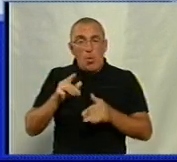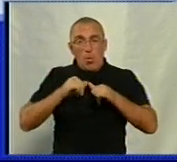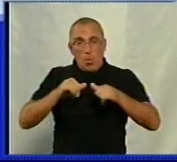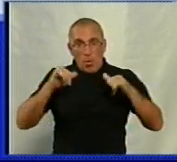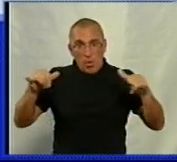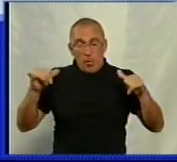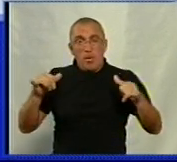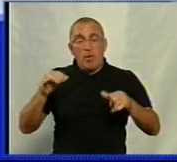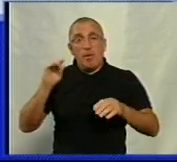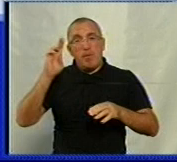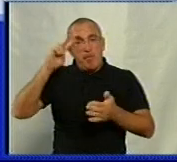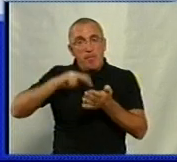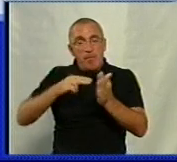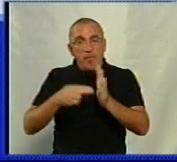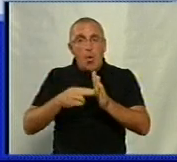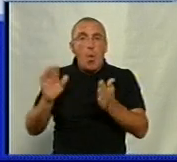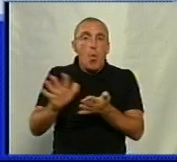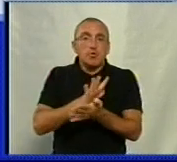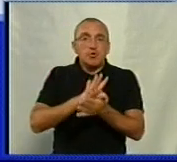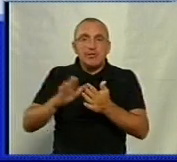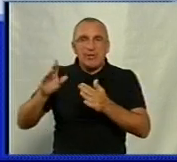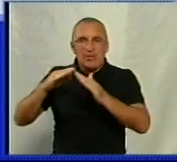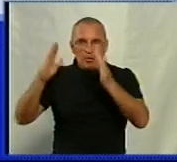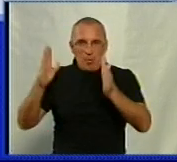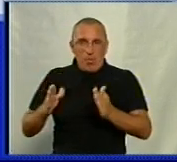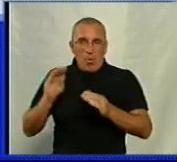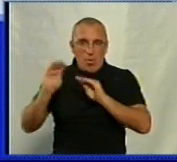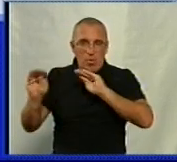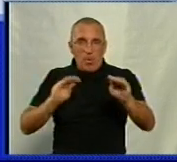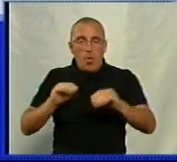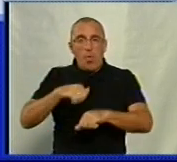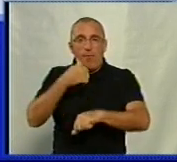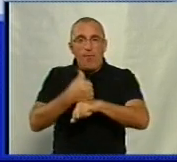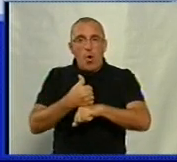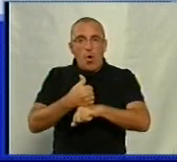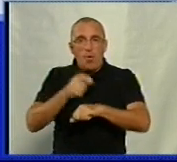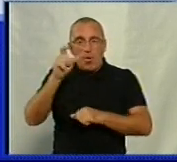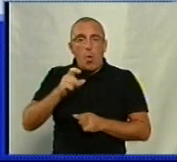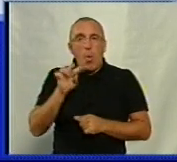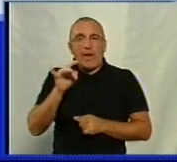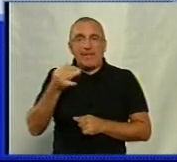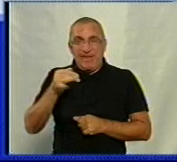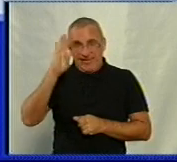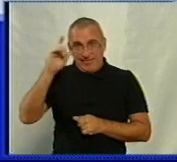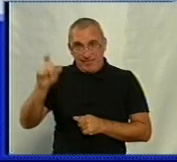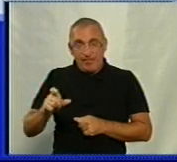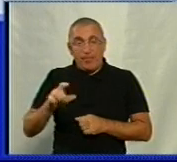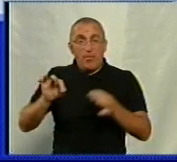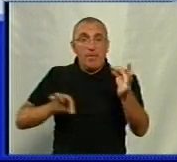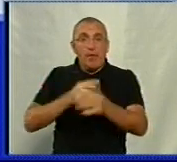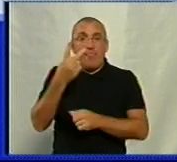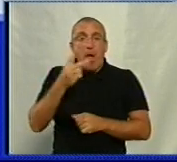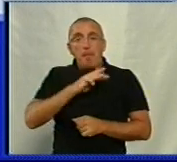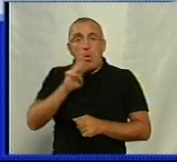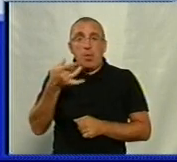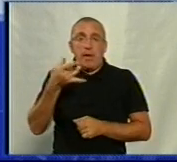розвитку запланували будівництво очисних споруд. Про це розповів Суспільному голова громади Олександр Корінний. Вартість проєкту – 2 мільйони